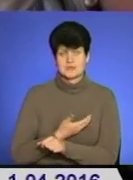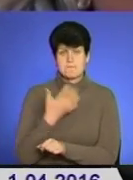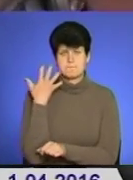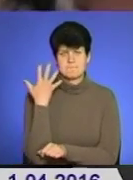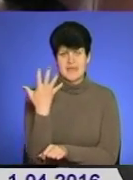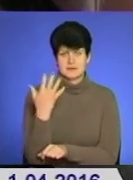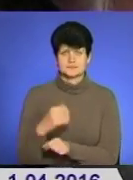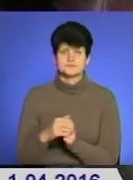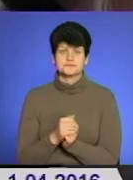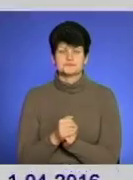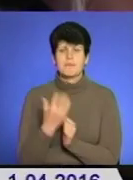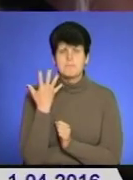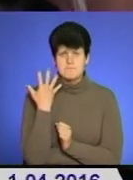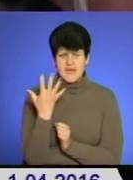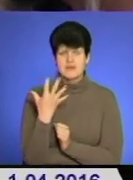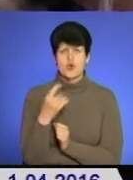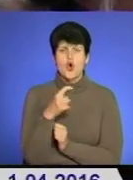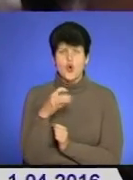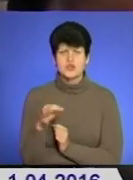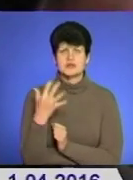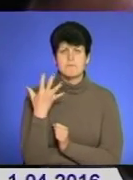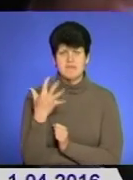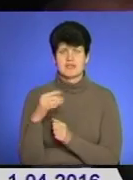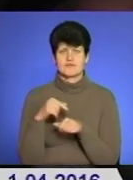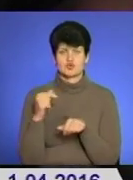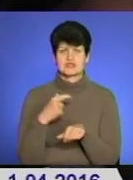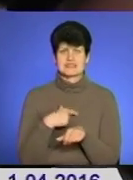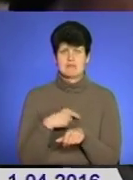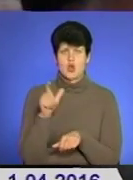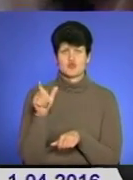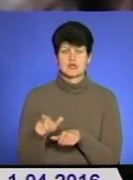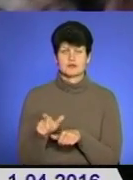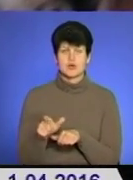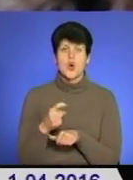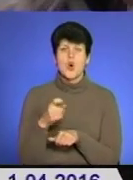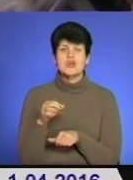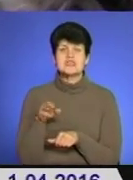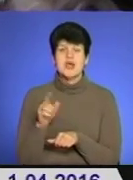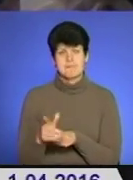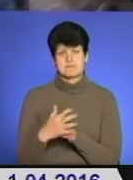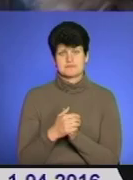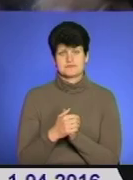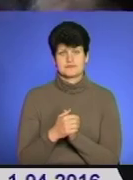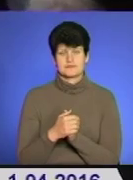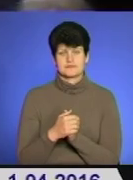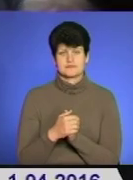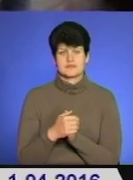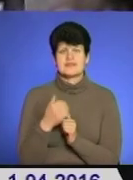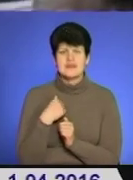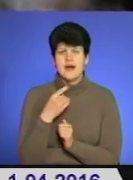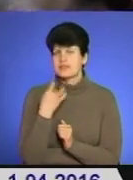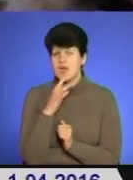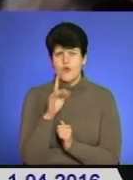'ять. П'ять, хоча би так, себе чуствувати людиною. Хоча би, я не кажу, що там